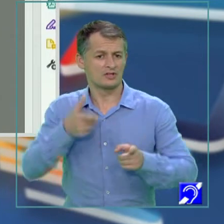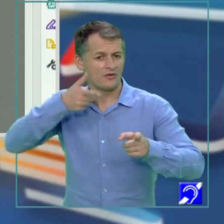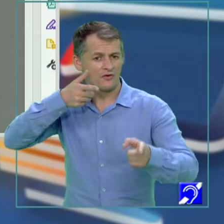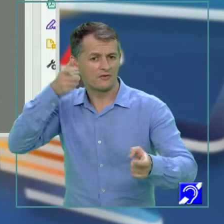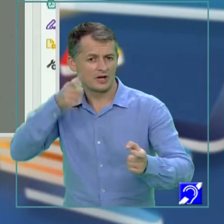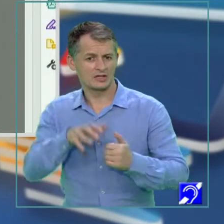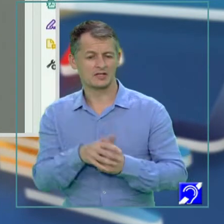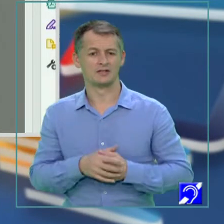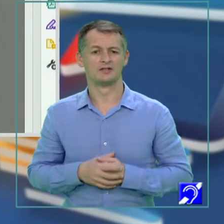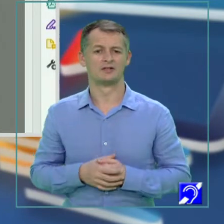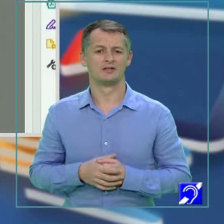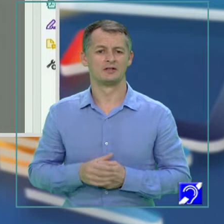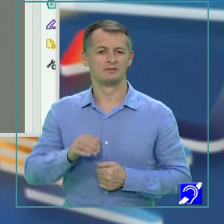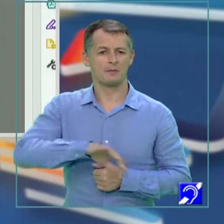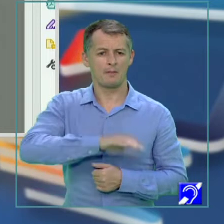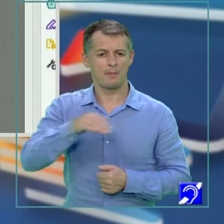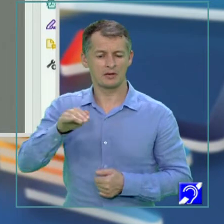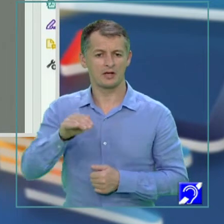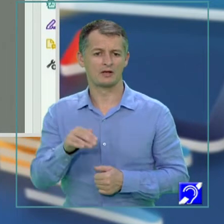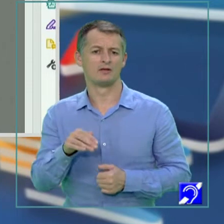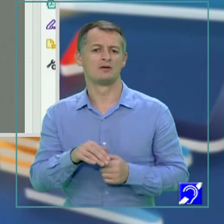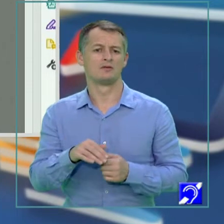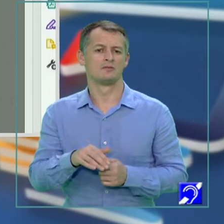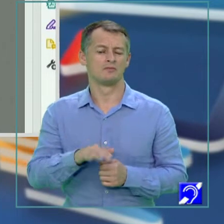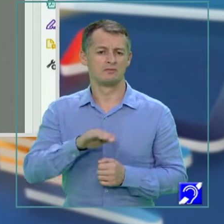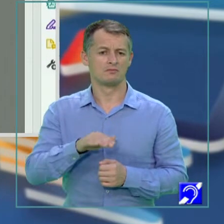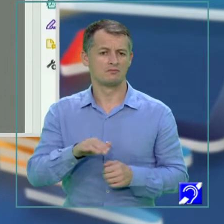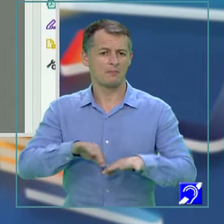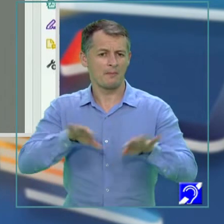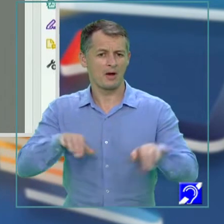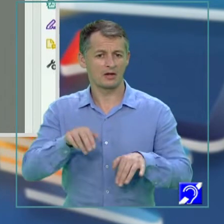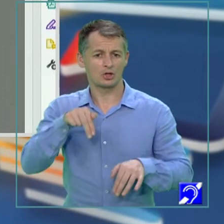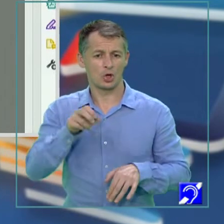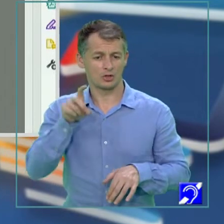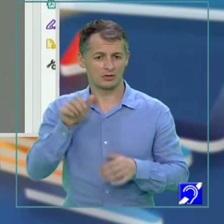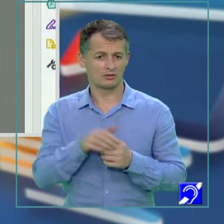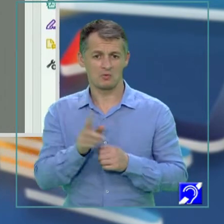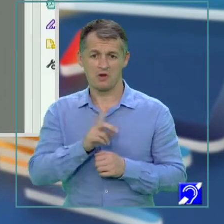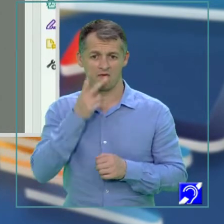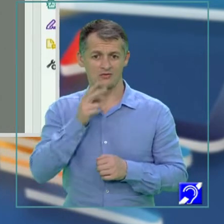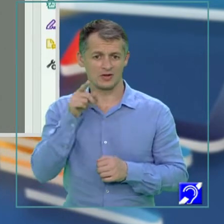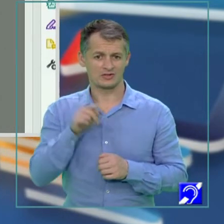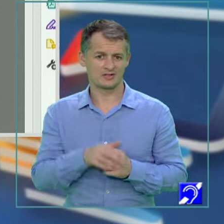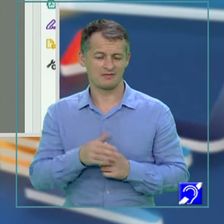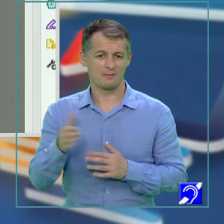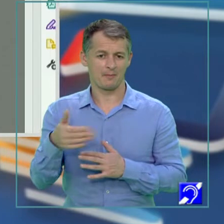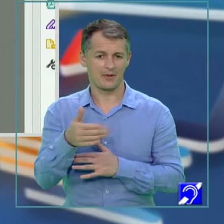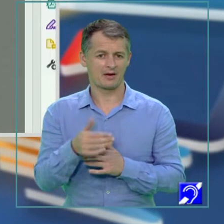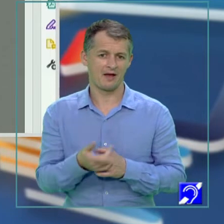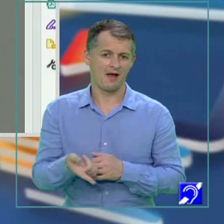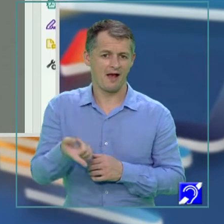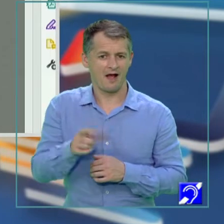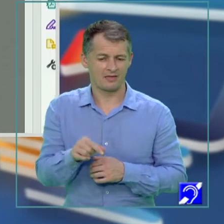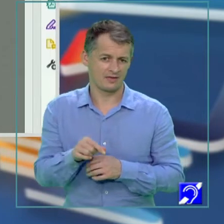atâta destoinicie în mările nordului. Dar n-am văzut balene de acest soi. Alți cetacei erau